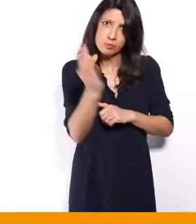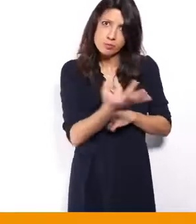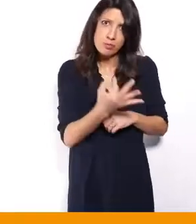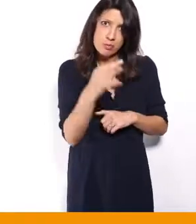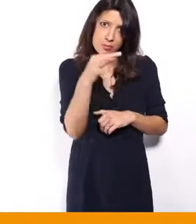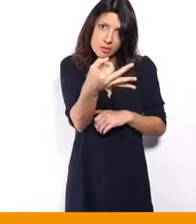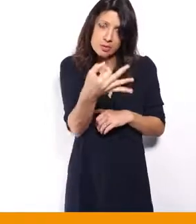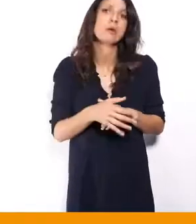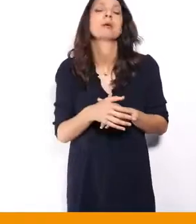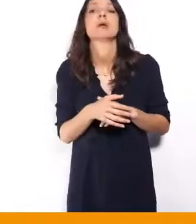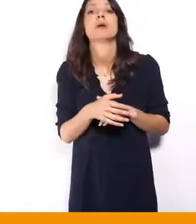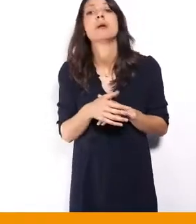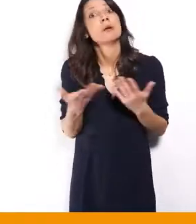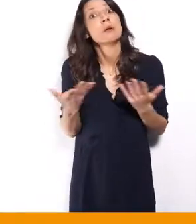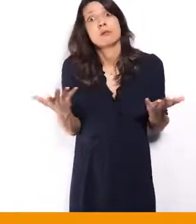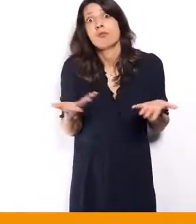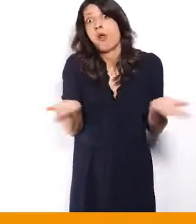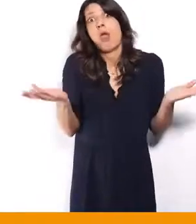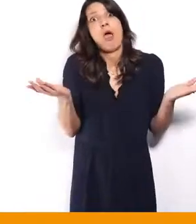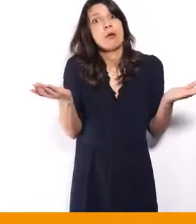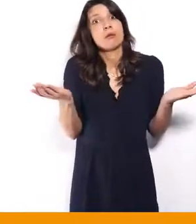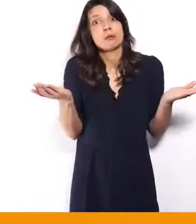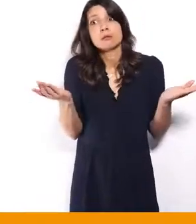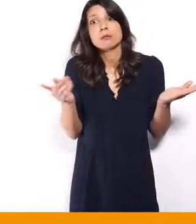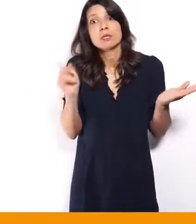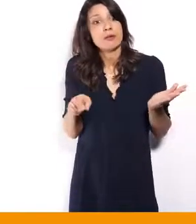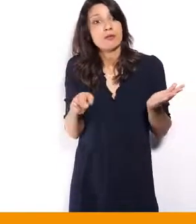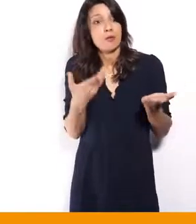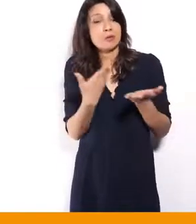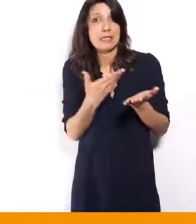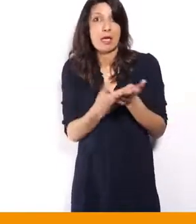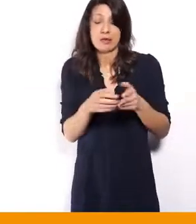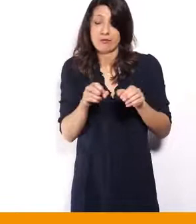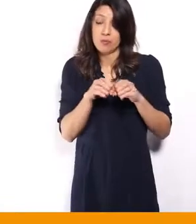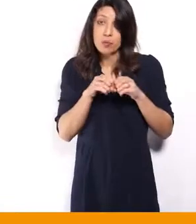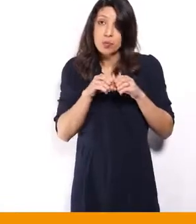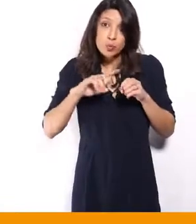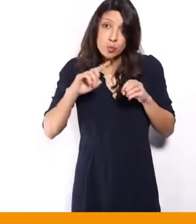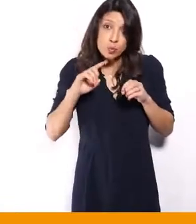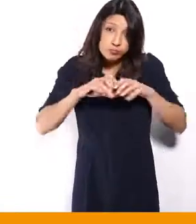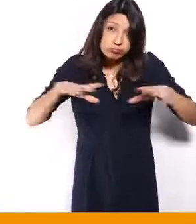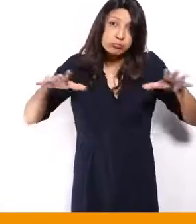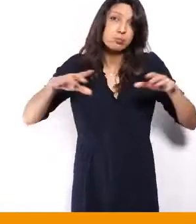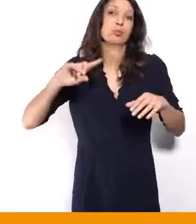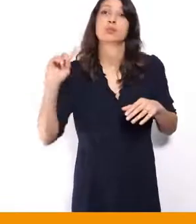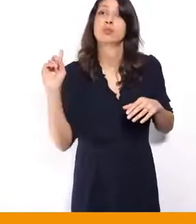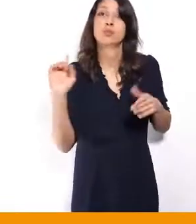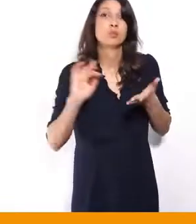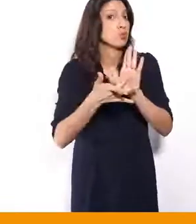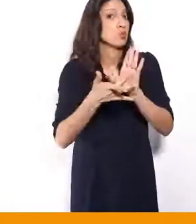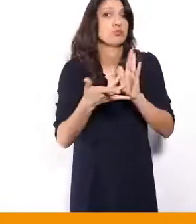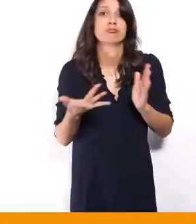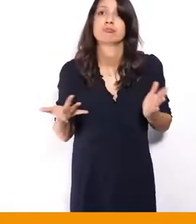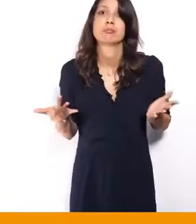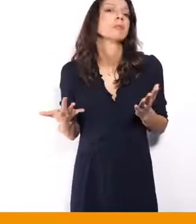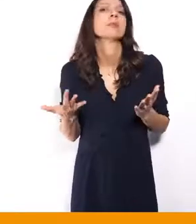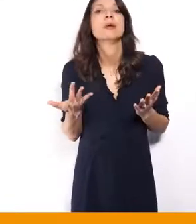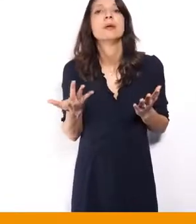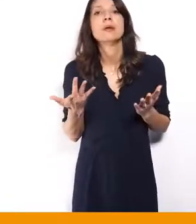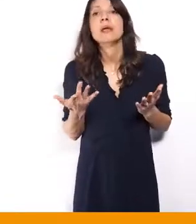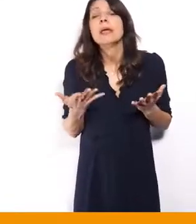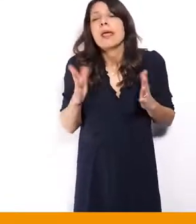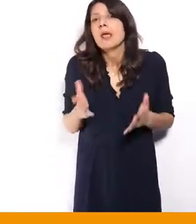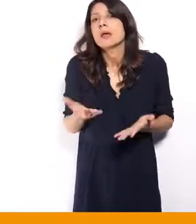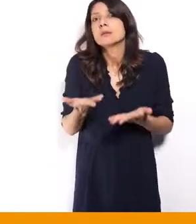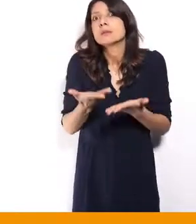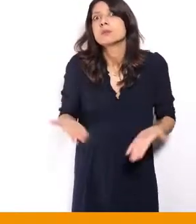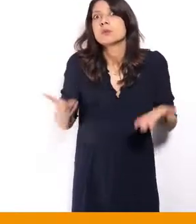dans la société. Donc voilà, on devrait étendre cette logique-là, mais à tout. Et ce qui est scandaleux, c'est qu